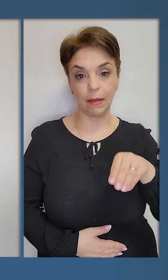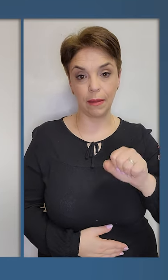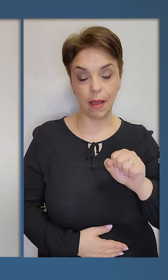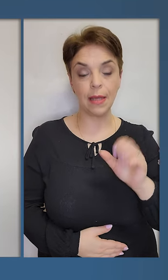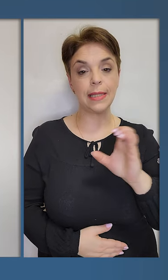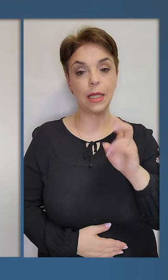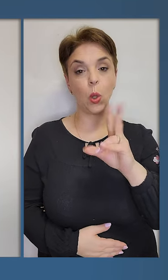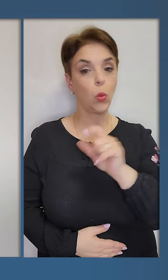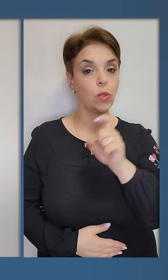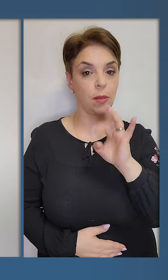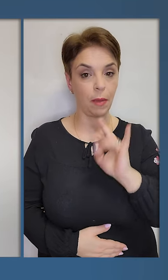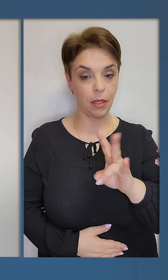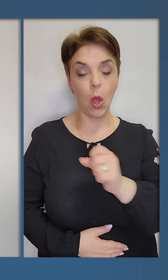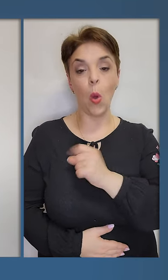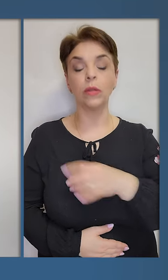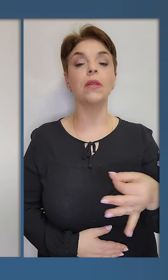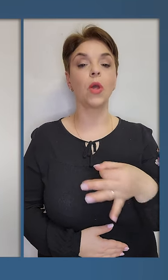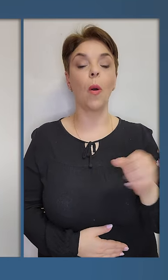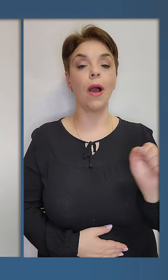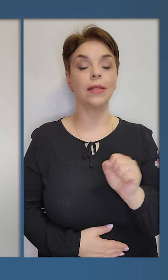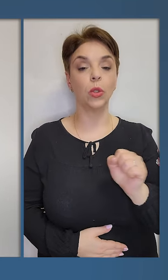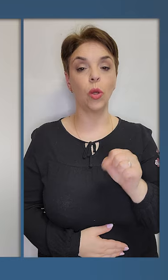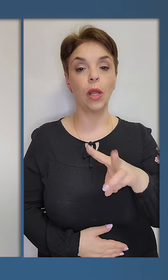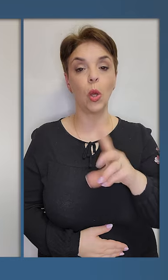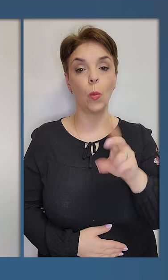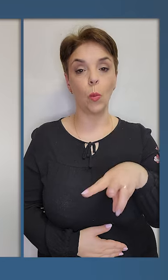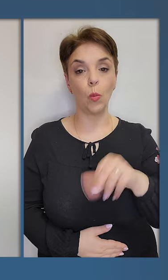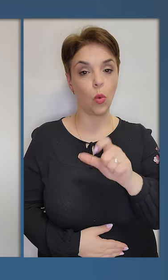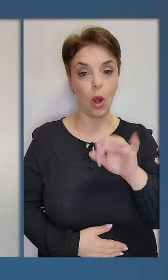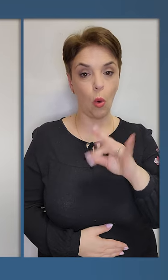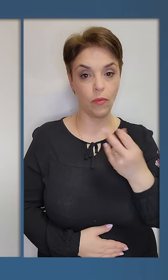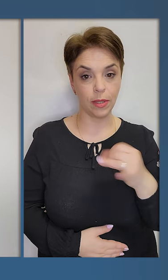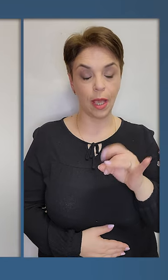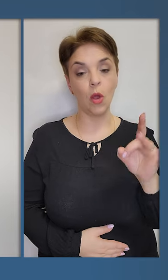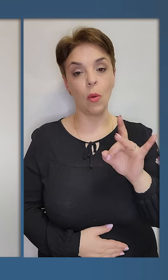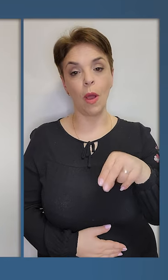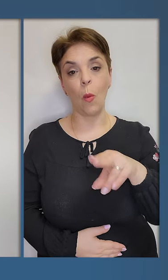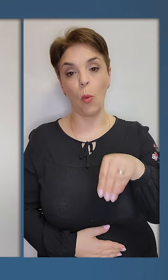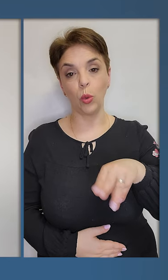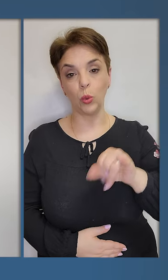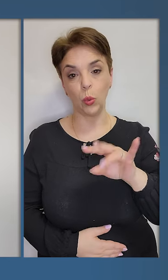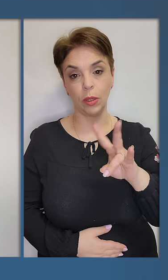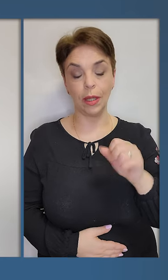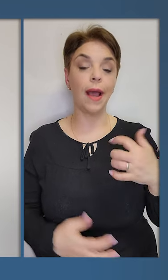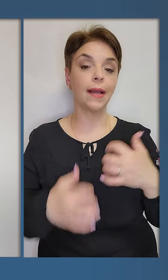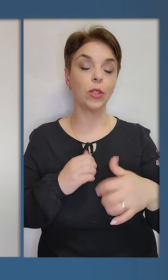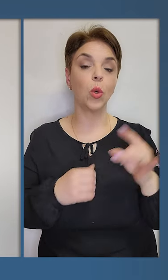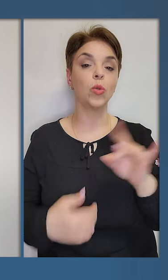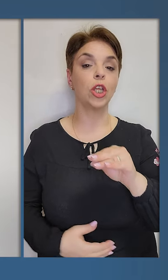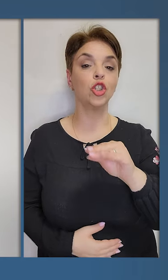та Сергій Кузьмін, Одеська область, Анатолій Мураховський та Роман Патурнак,